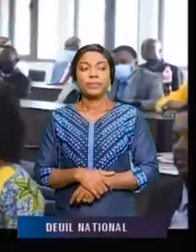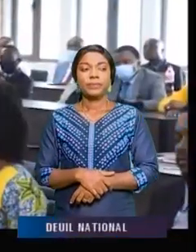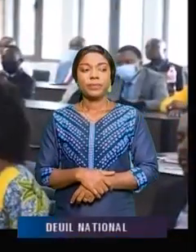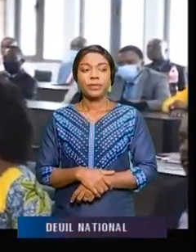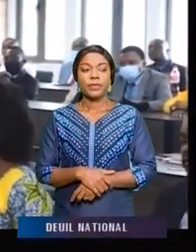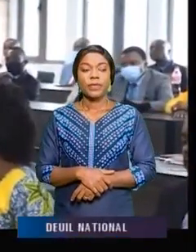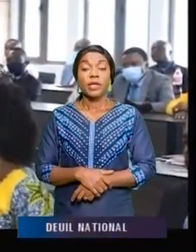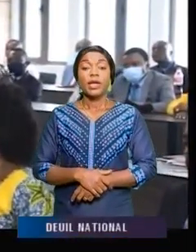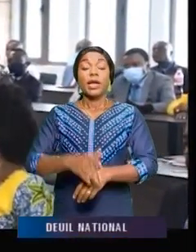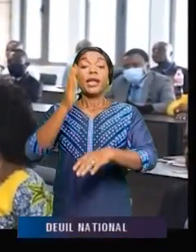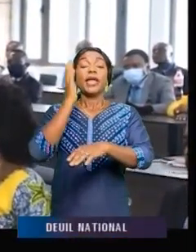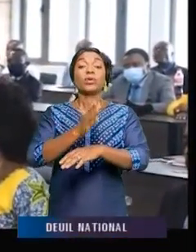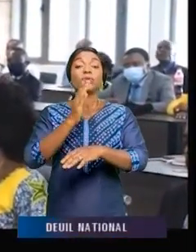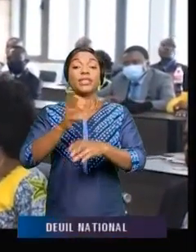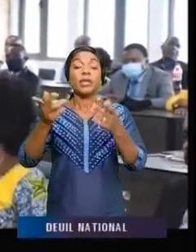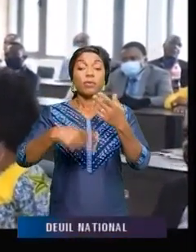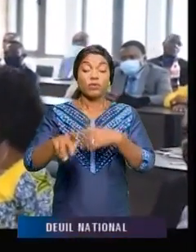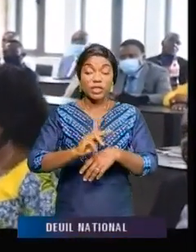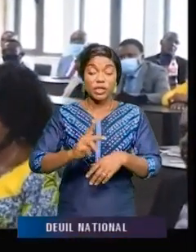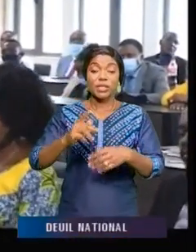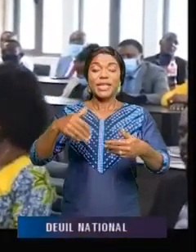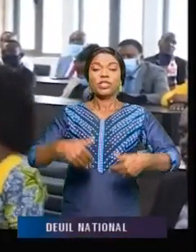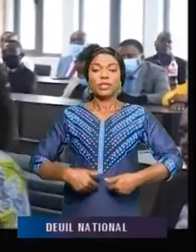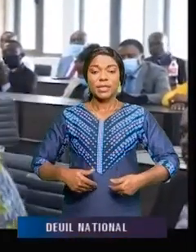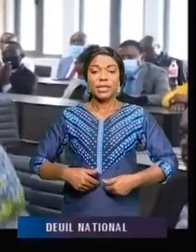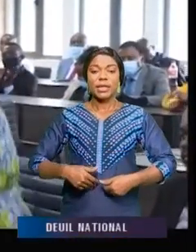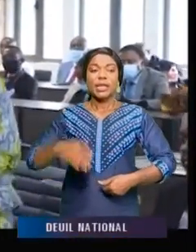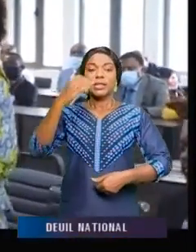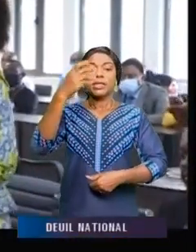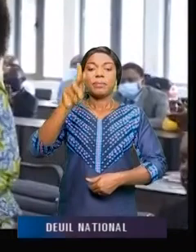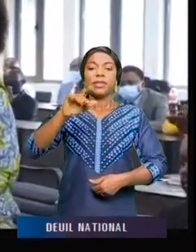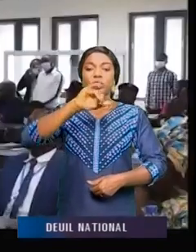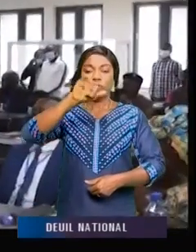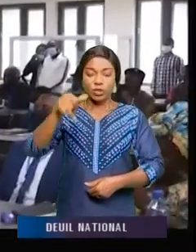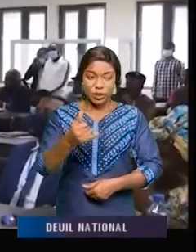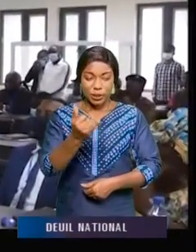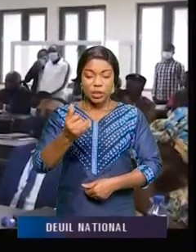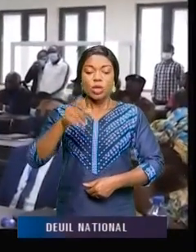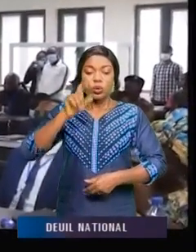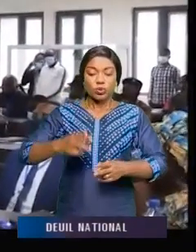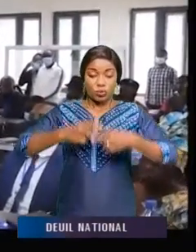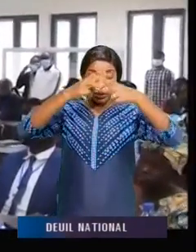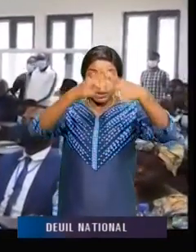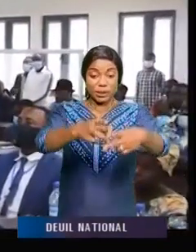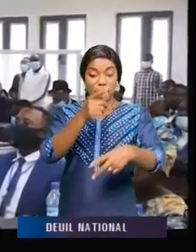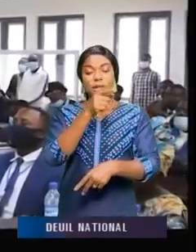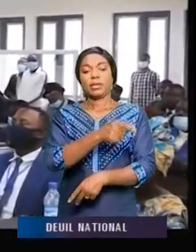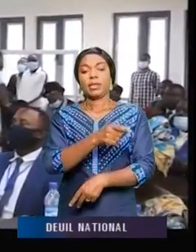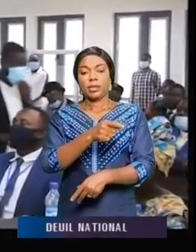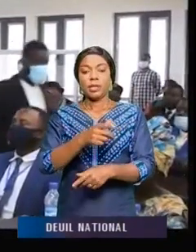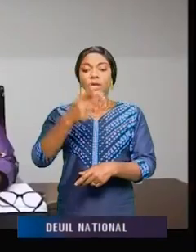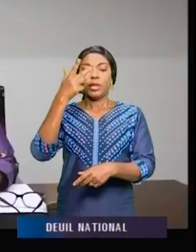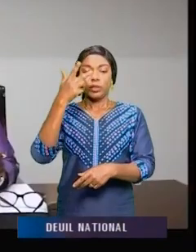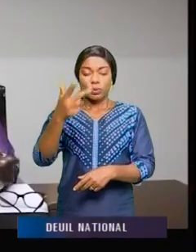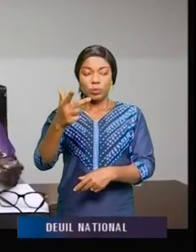Le Conseil Provincial de la Jeunesse, le CPJ, a été officiellement installé ce mardi 23 mars 2021. C'est le